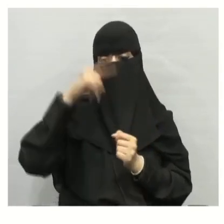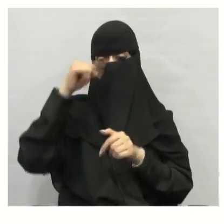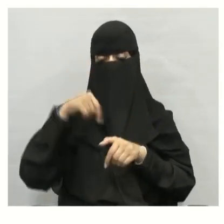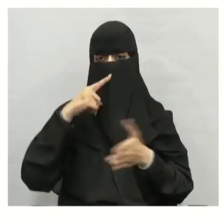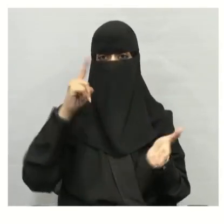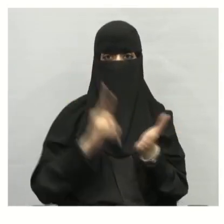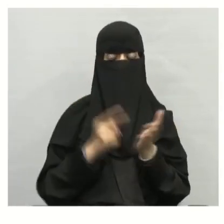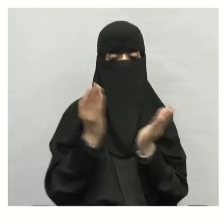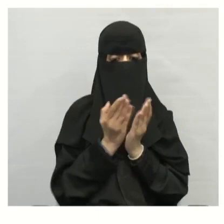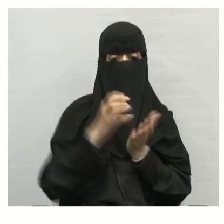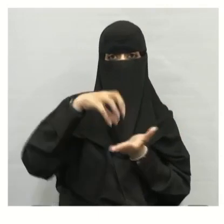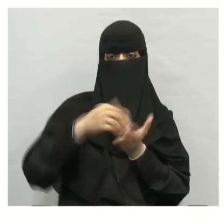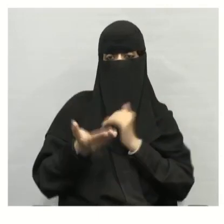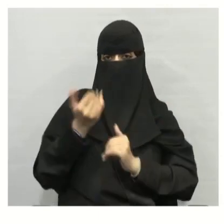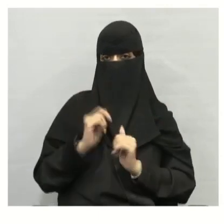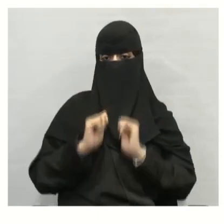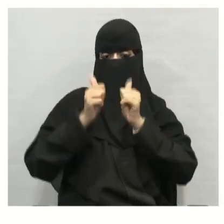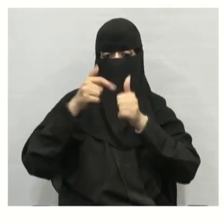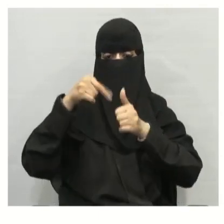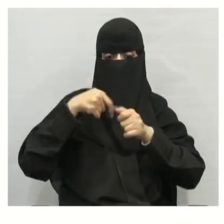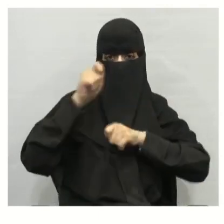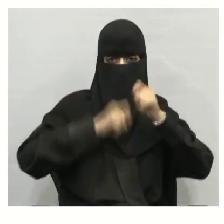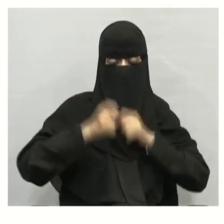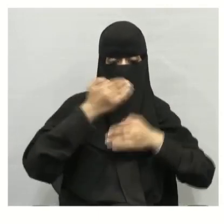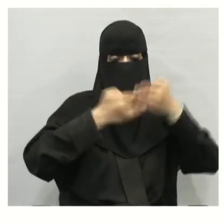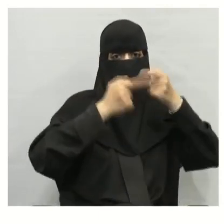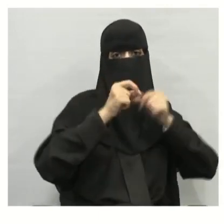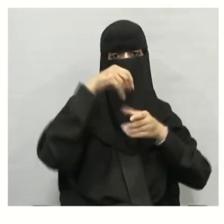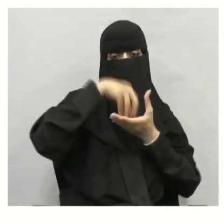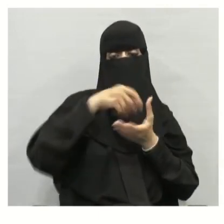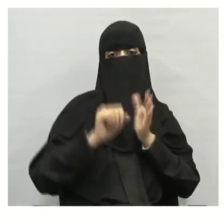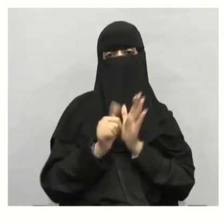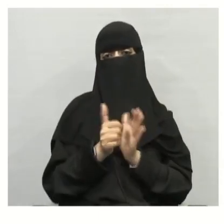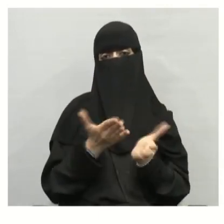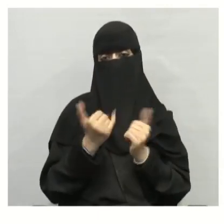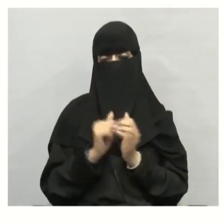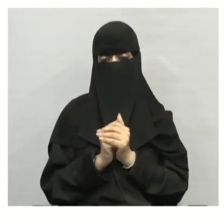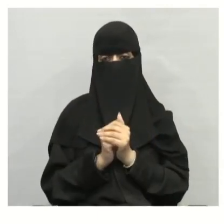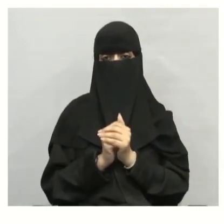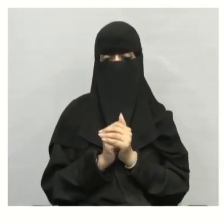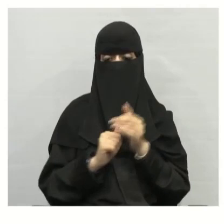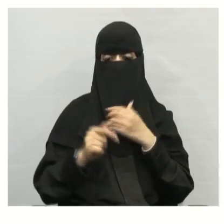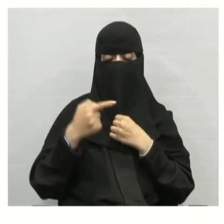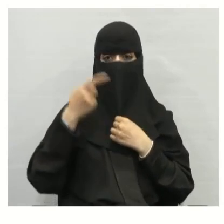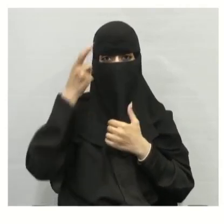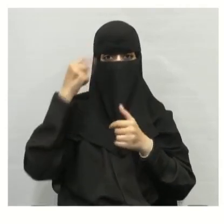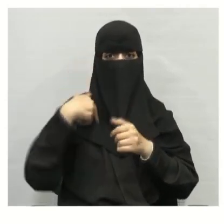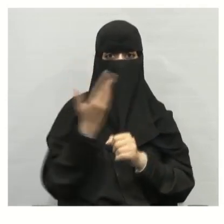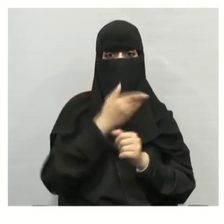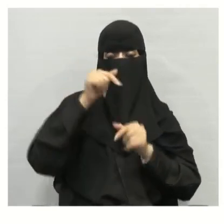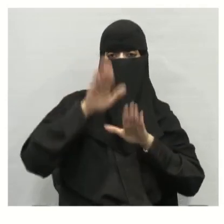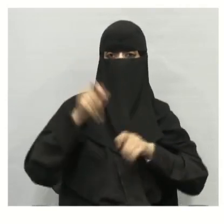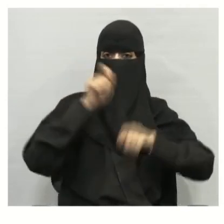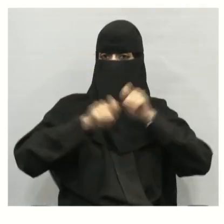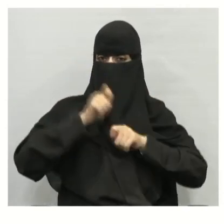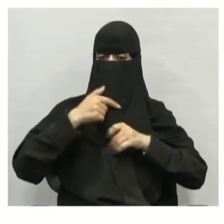يجب دراسة المكان قبل القيام بعملية الإنشاء في مكان جديد معرفة تأثير